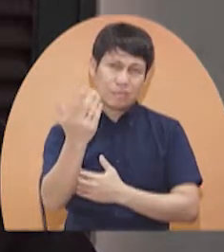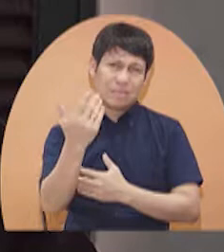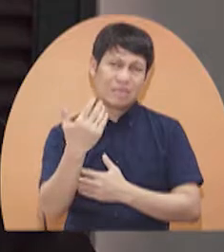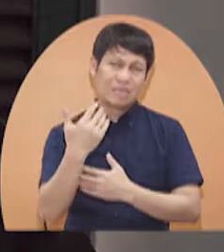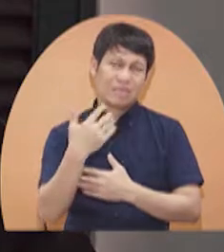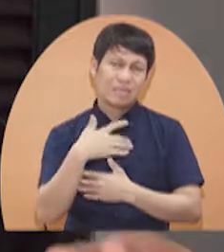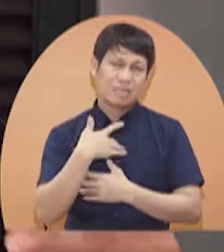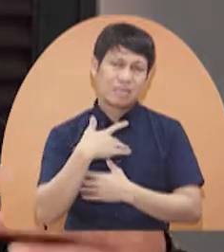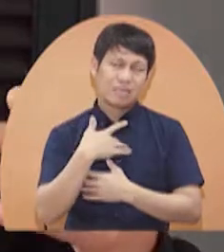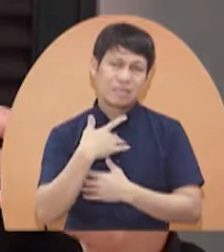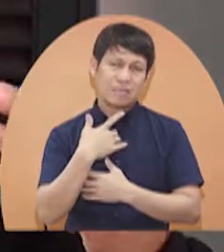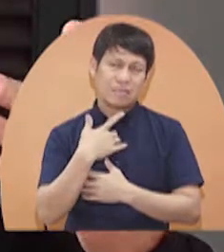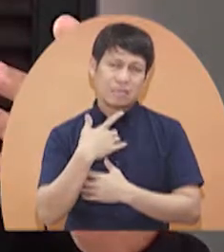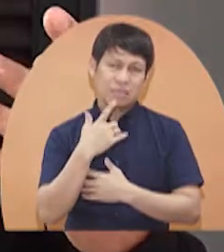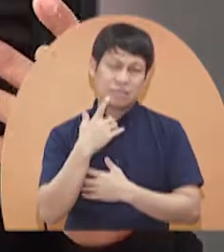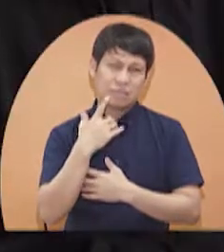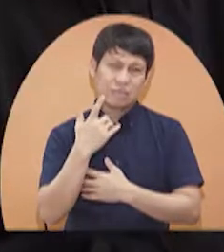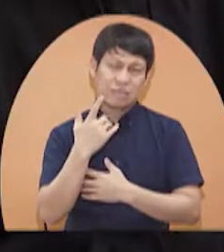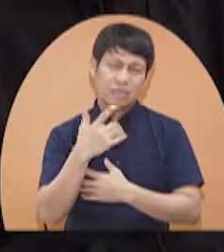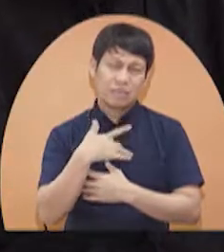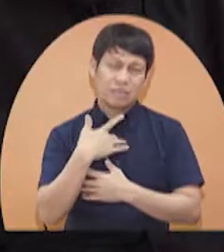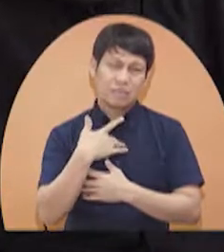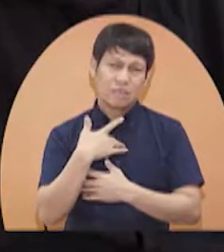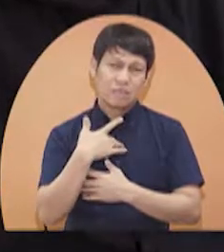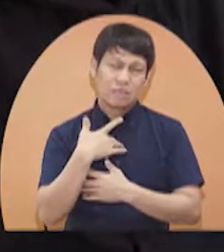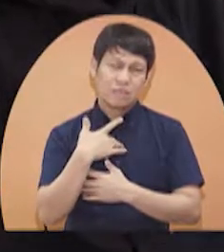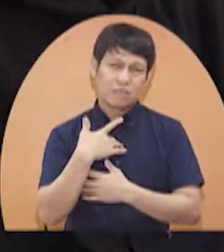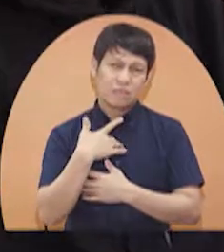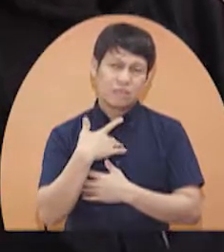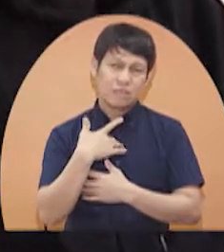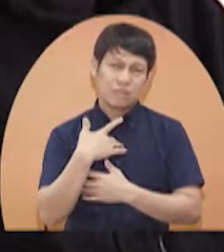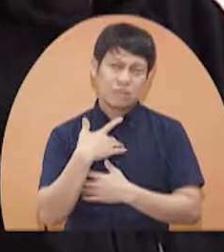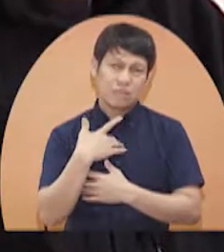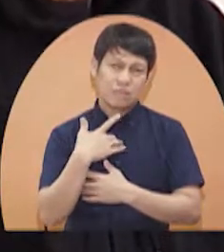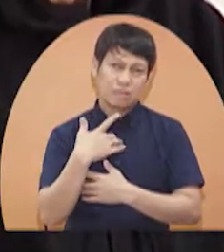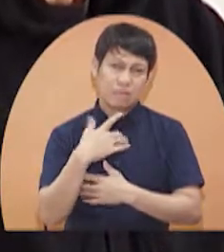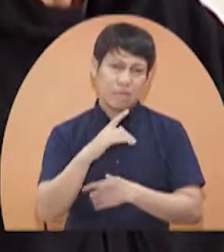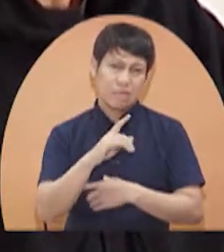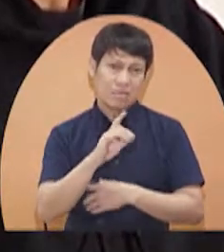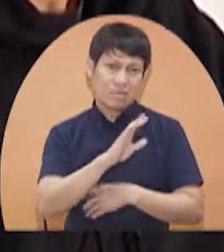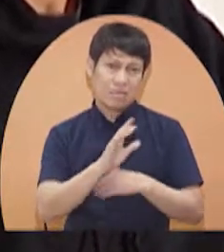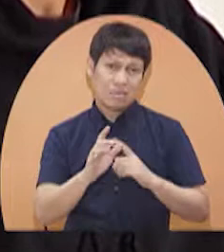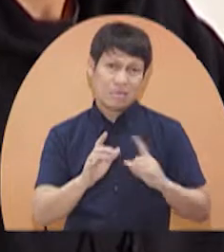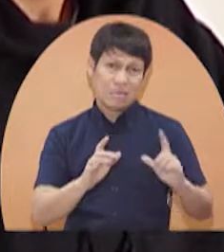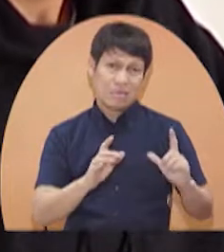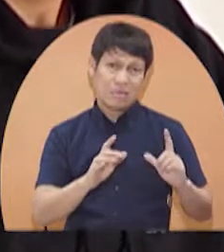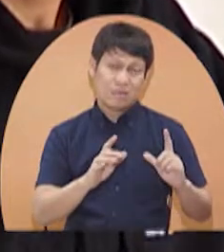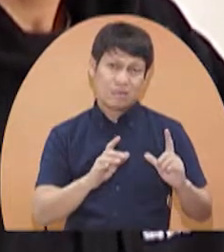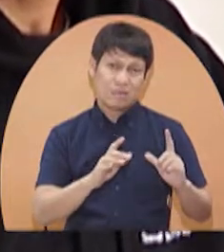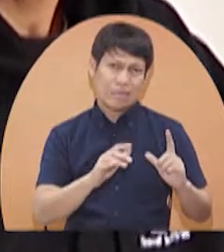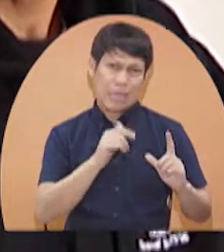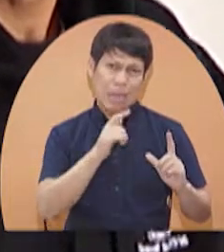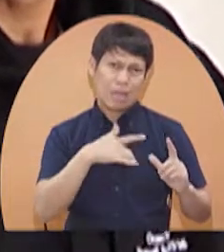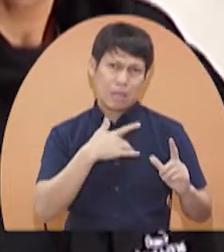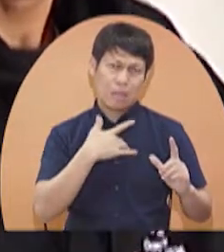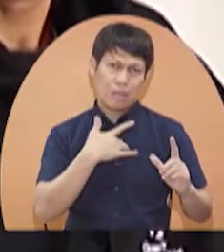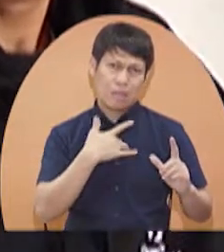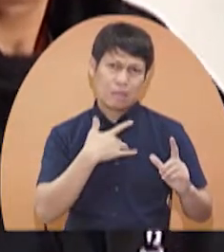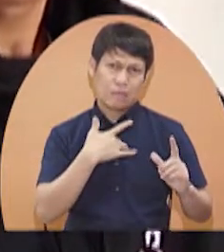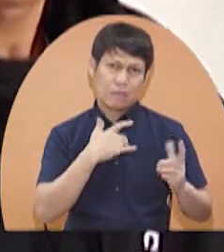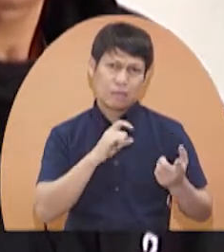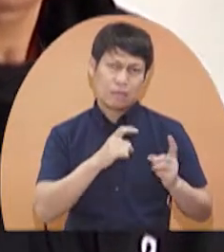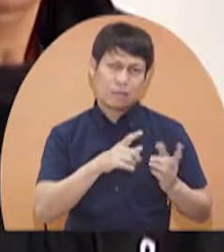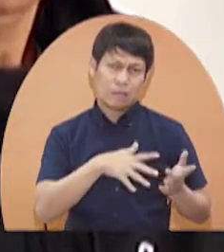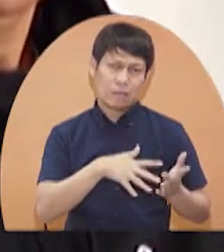naramdaman ko itong kaliwang bagay ng katawan ko. Parang namamanhit siya, tsaka